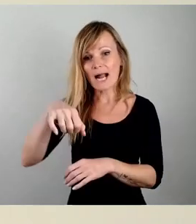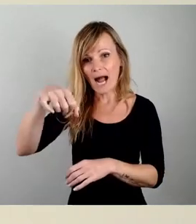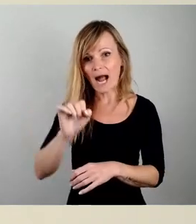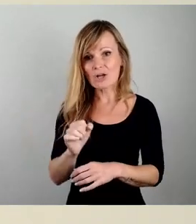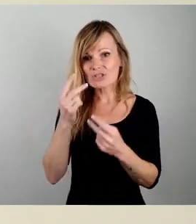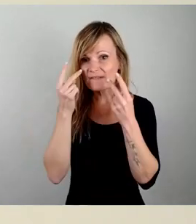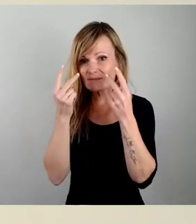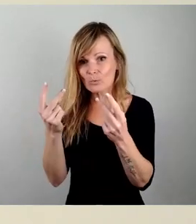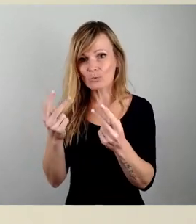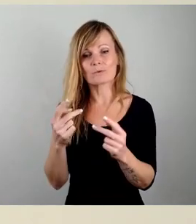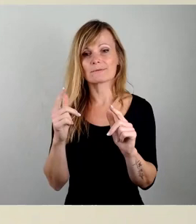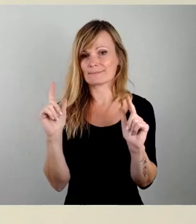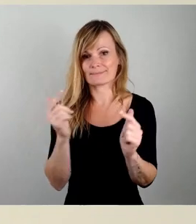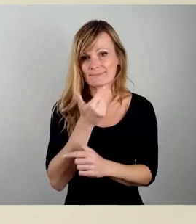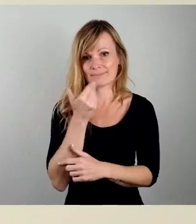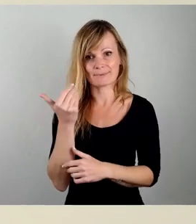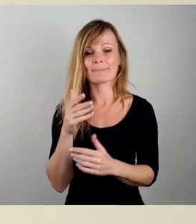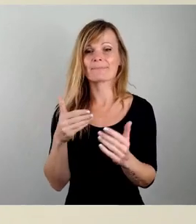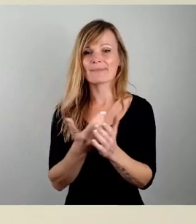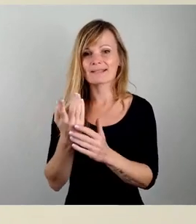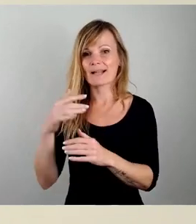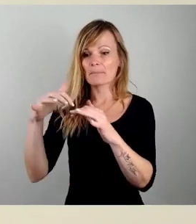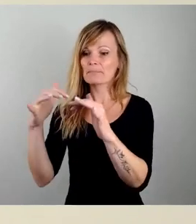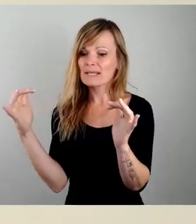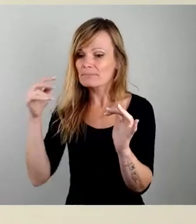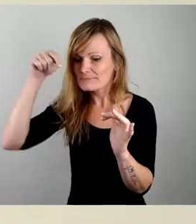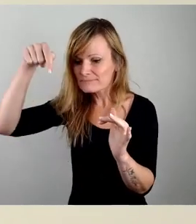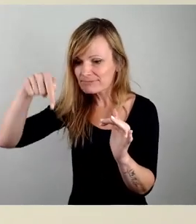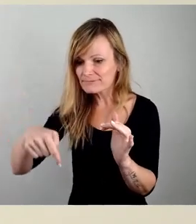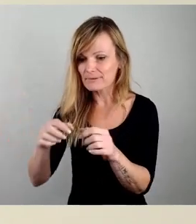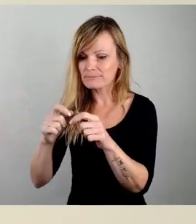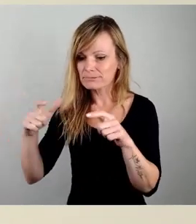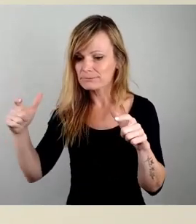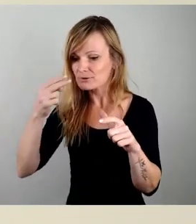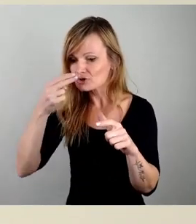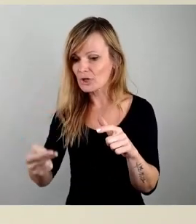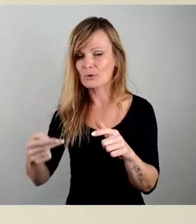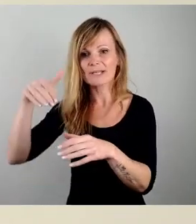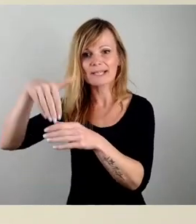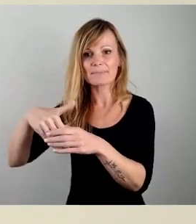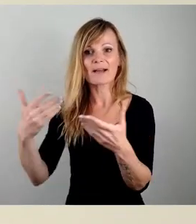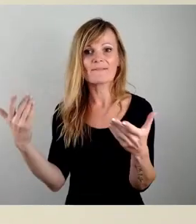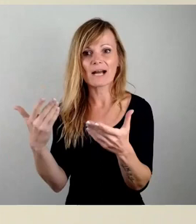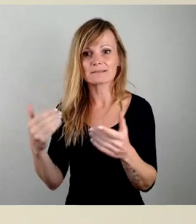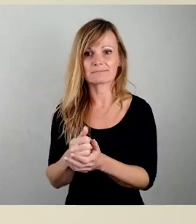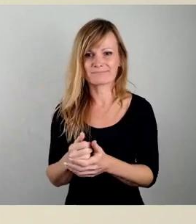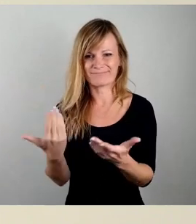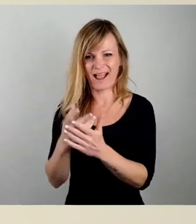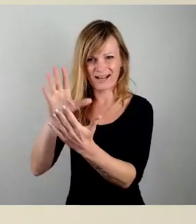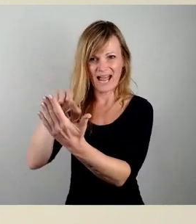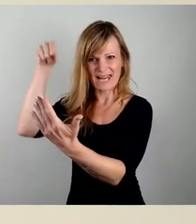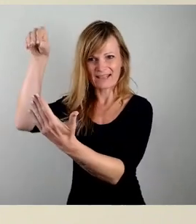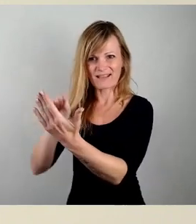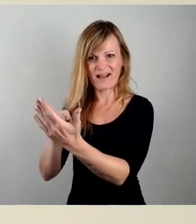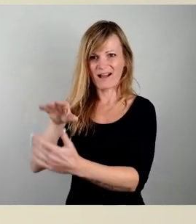keine Möglichkeit sozusagen, in diese Garagen reinzugucken, um zu gucken, ob dort Kalender hängen oder was auch immer,